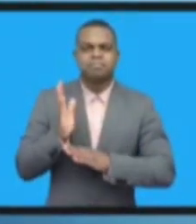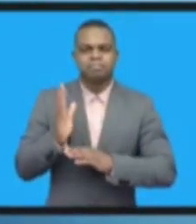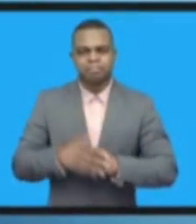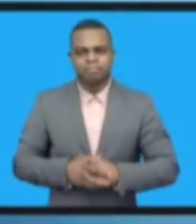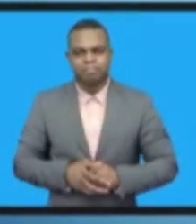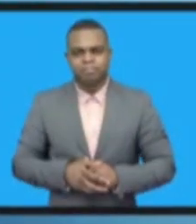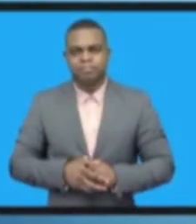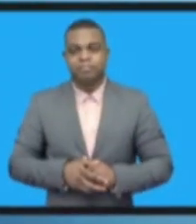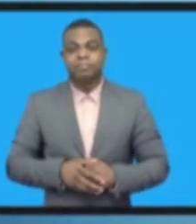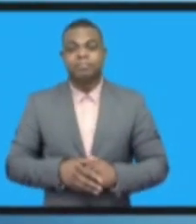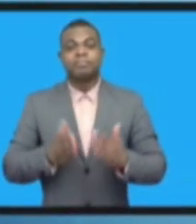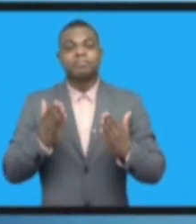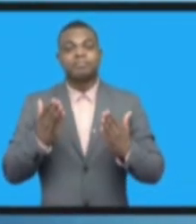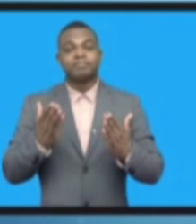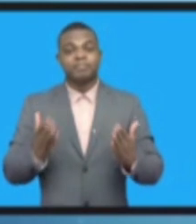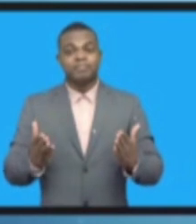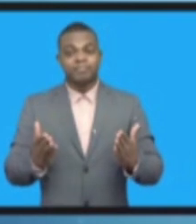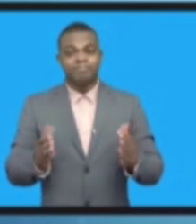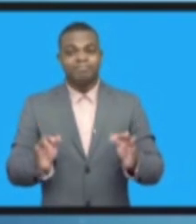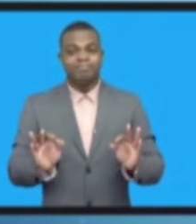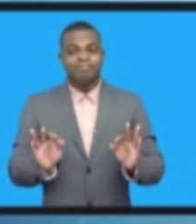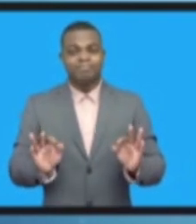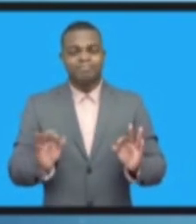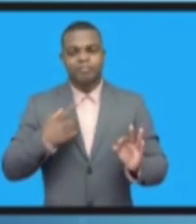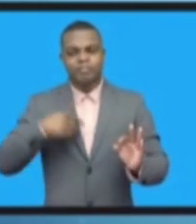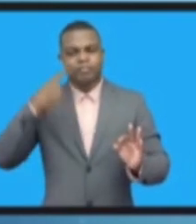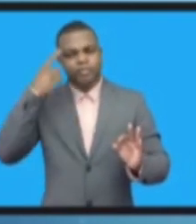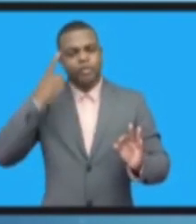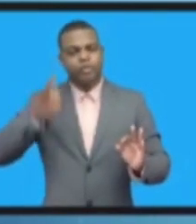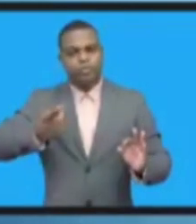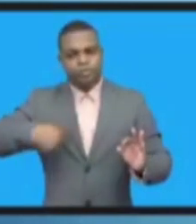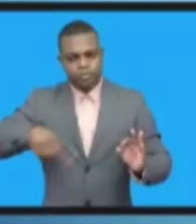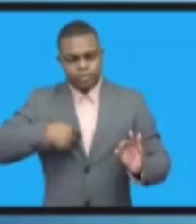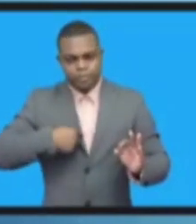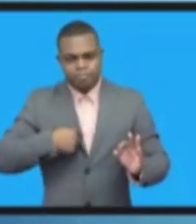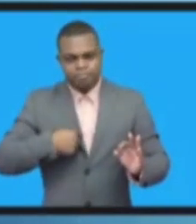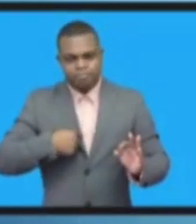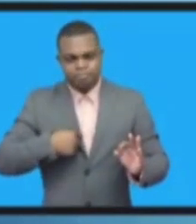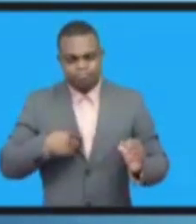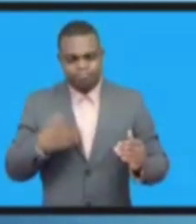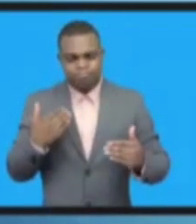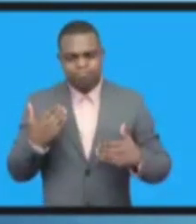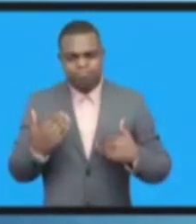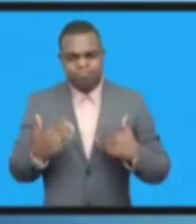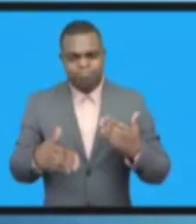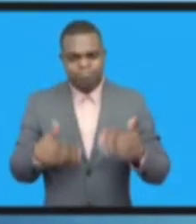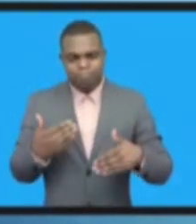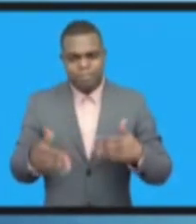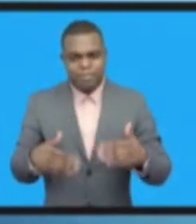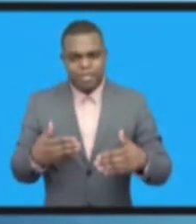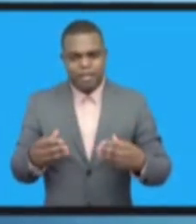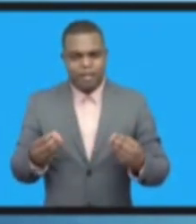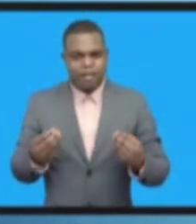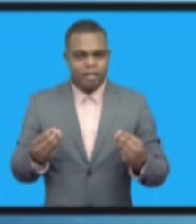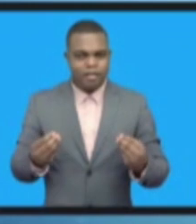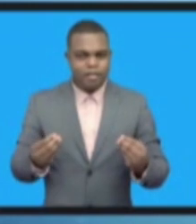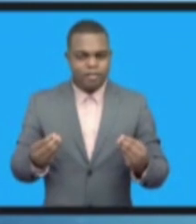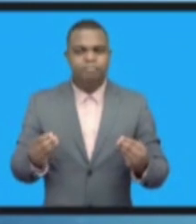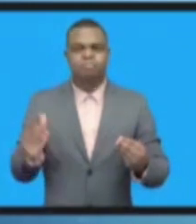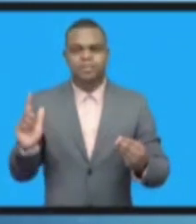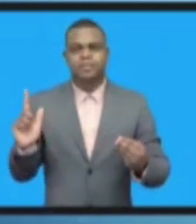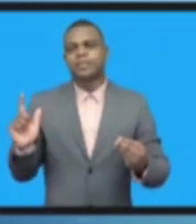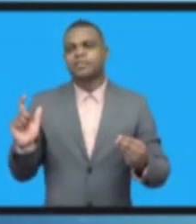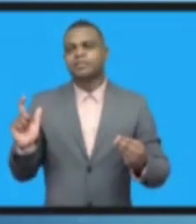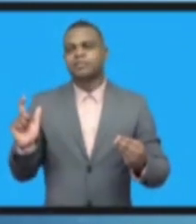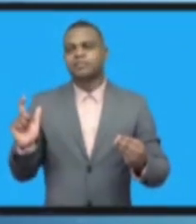Давайте постараемся и впредь соблюдать регламент. Для того, чтобы не задерживаться, я предлагаю незамедлительно приступить к